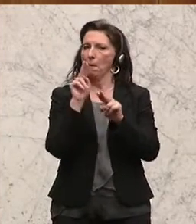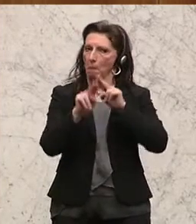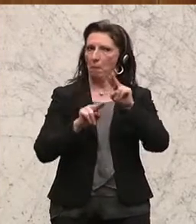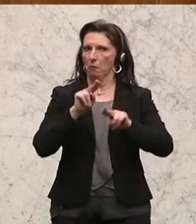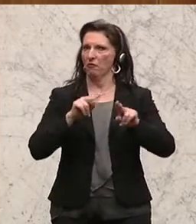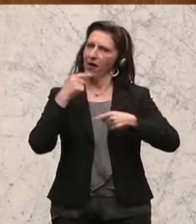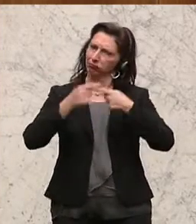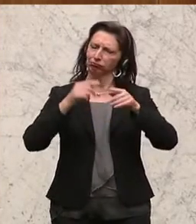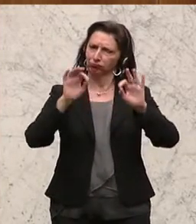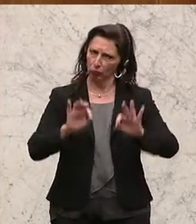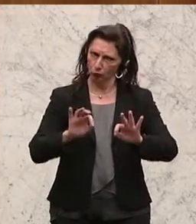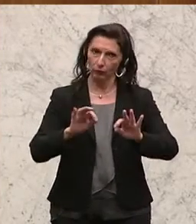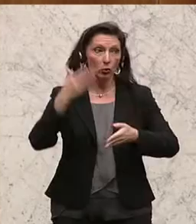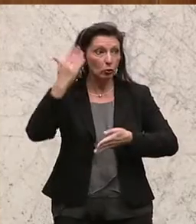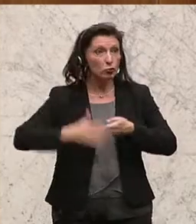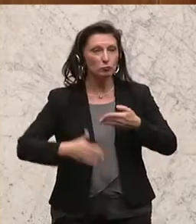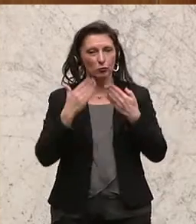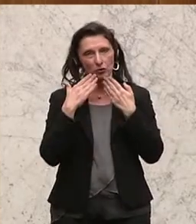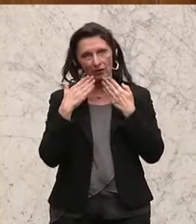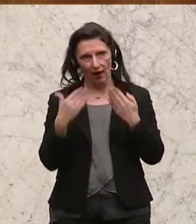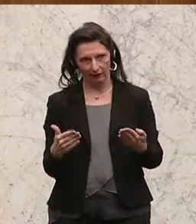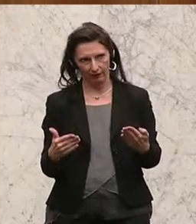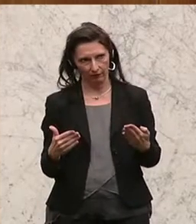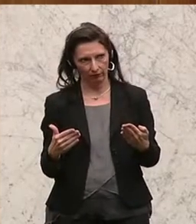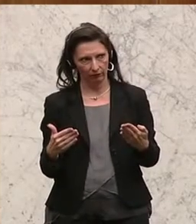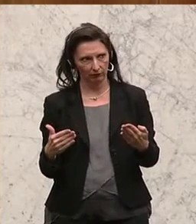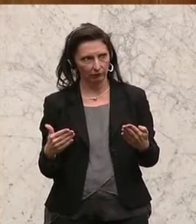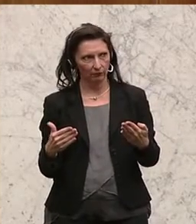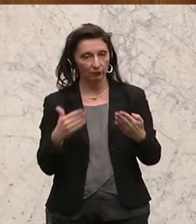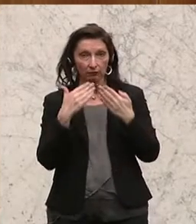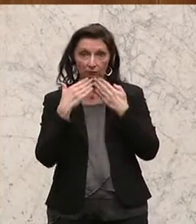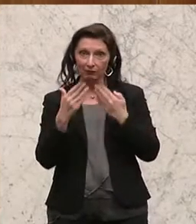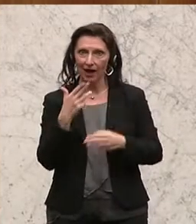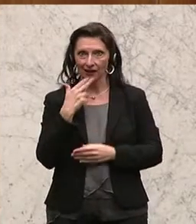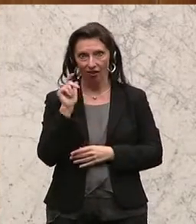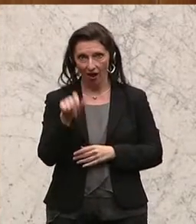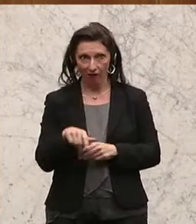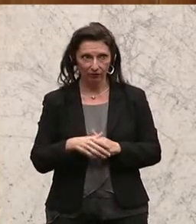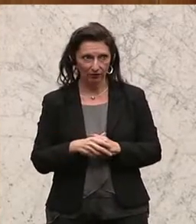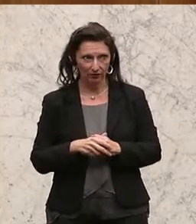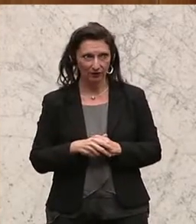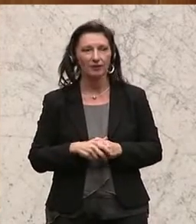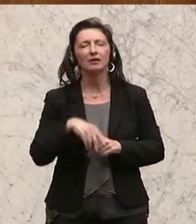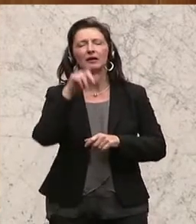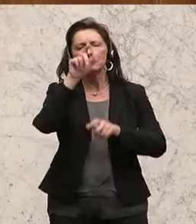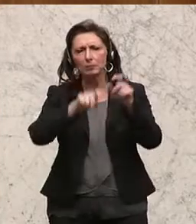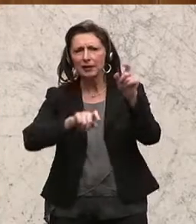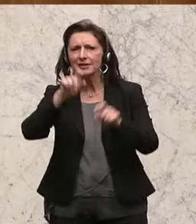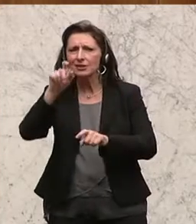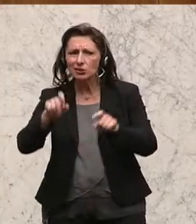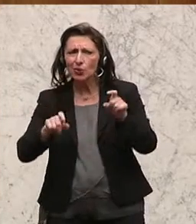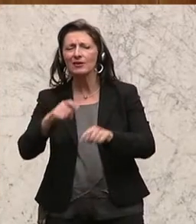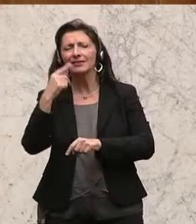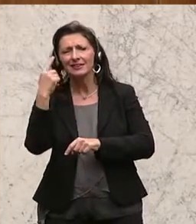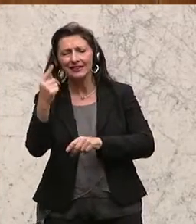Sie mich abschließend Danke sagen. Danke an diejenigen Menschen, die andere pflegen. Es sind im